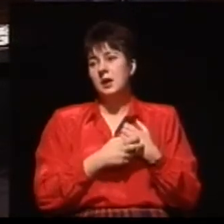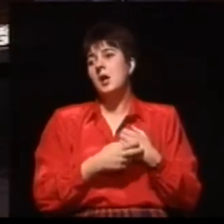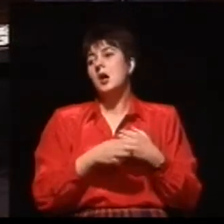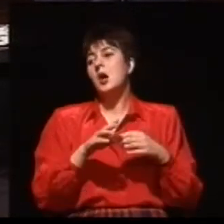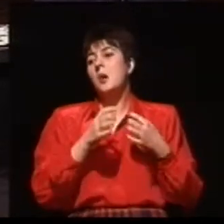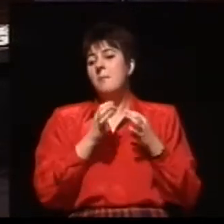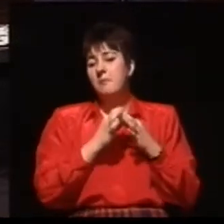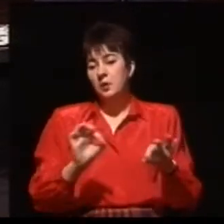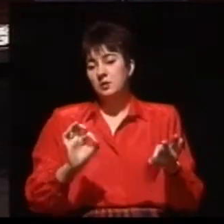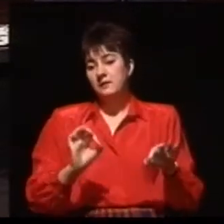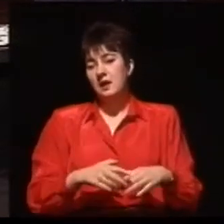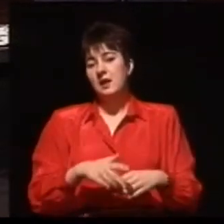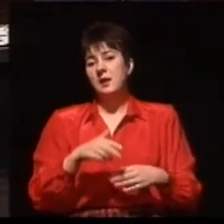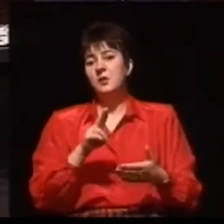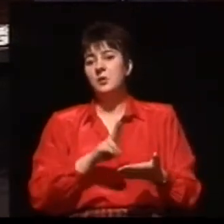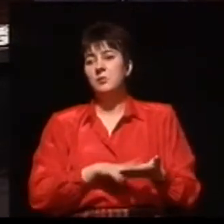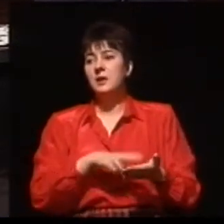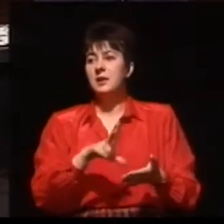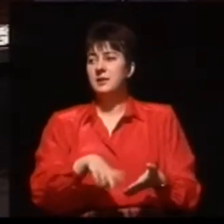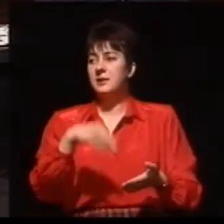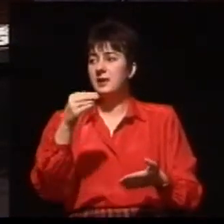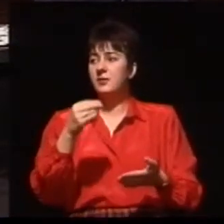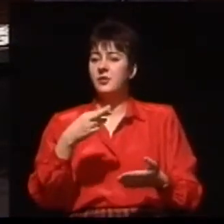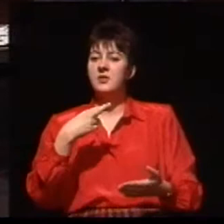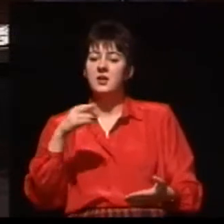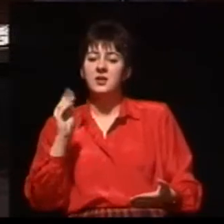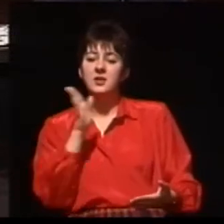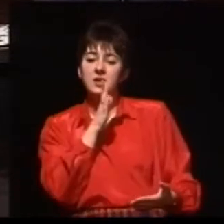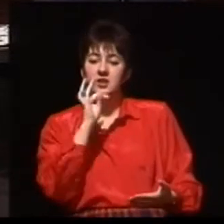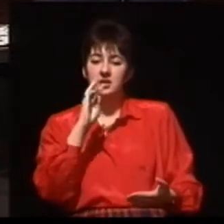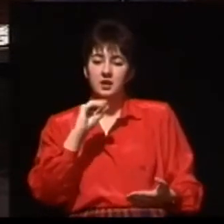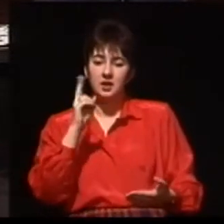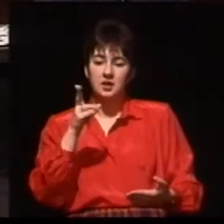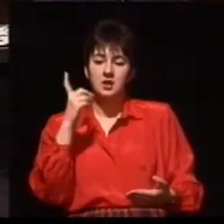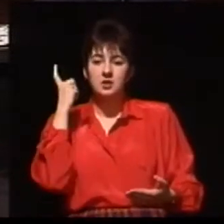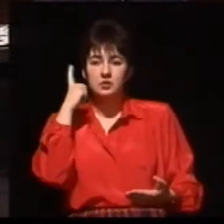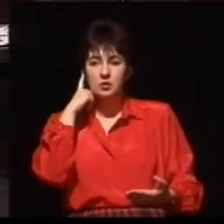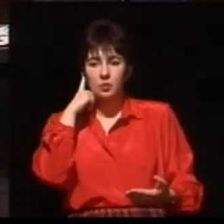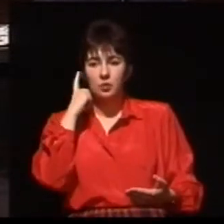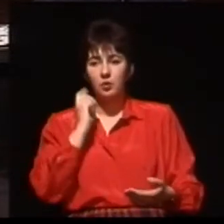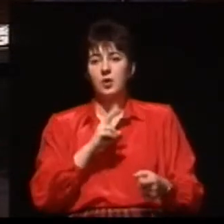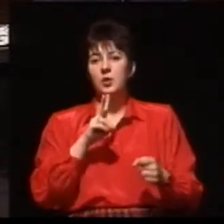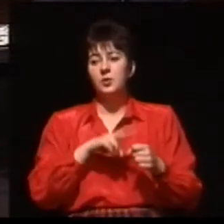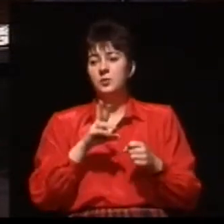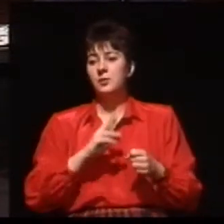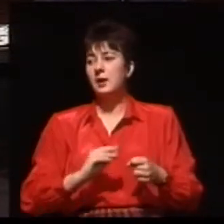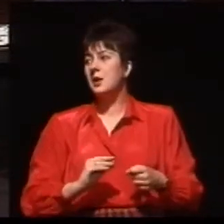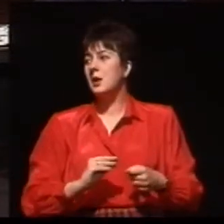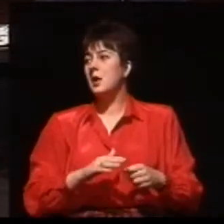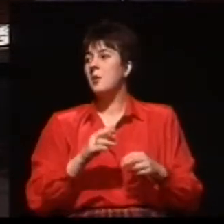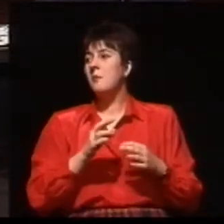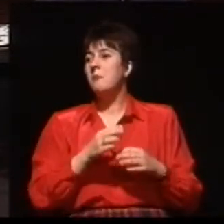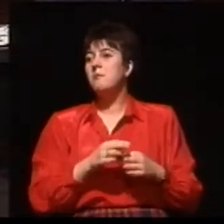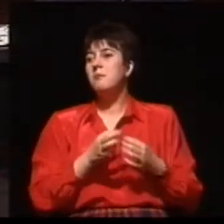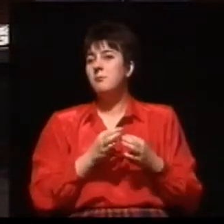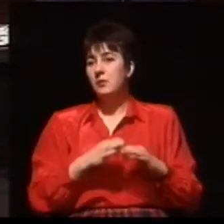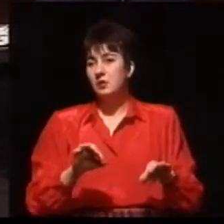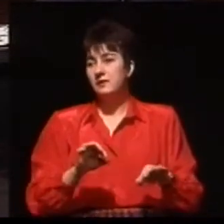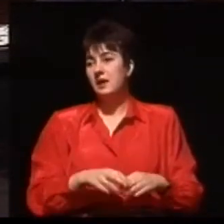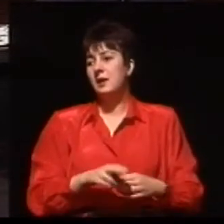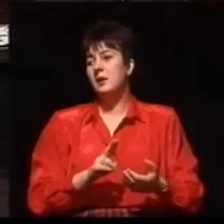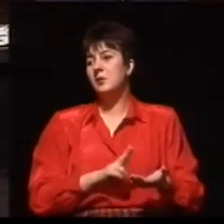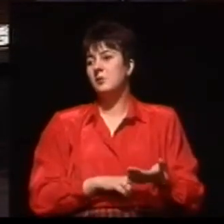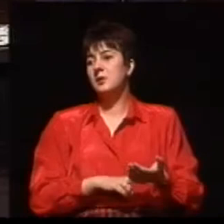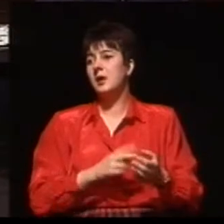sposób uzasadniony wykorzystać w rehabilitacji przy pomocy klasycznego aparatu słuchowego. Powiedzmy coś o głuchocie. Czy głuchota